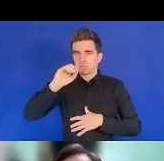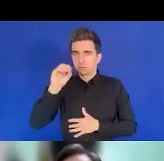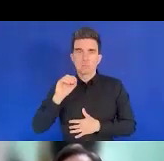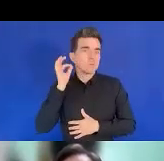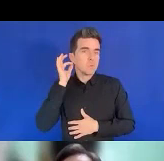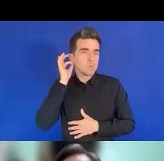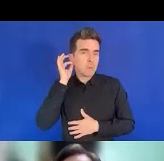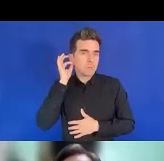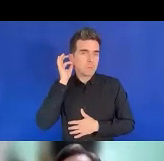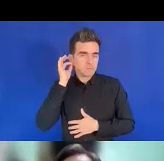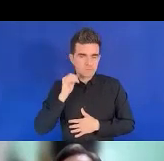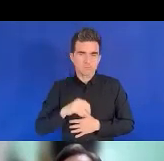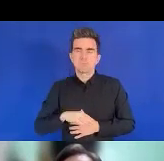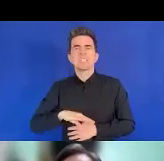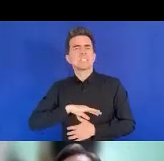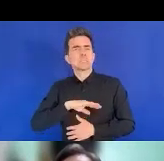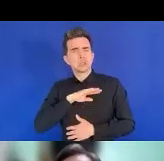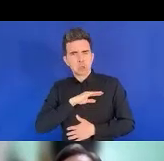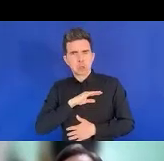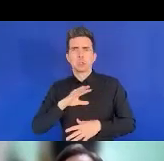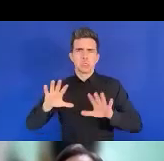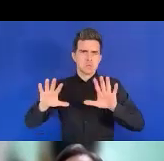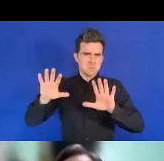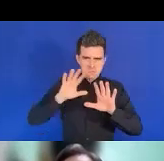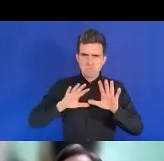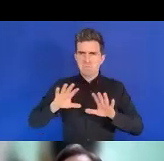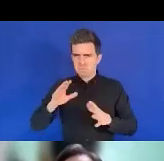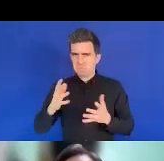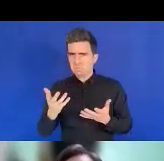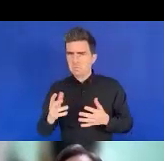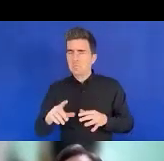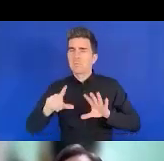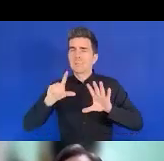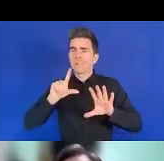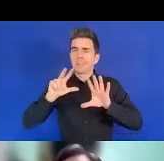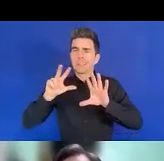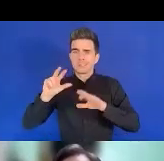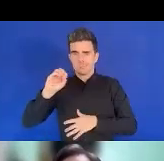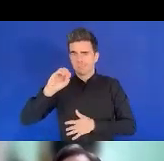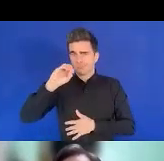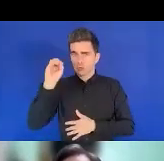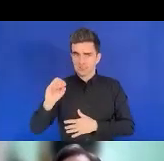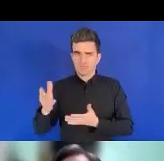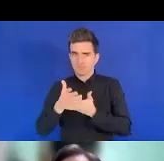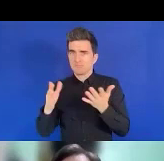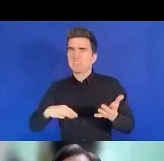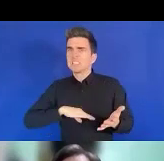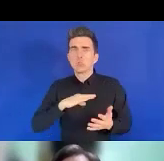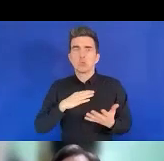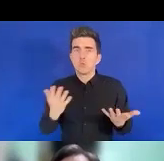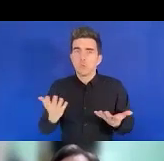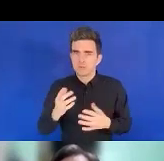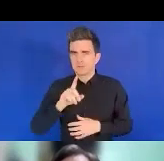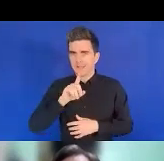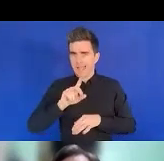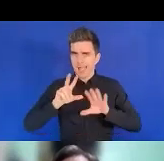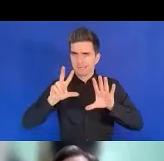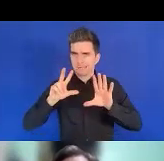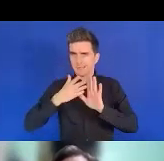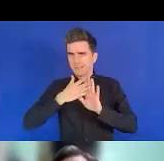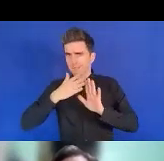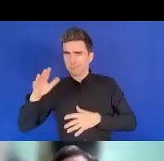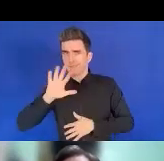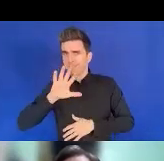sont des adultes qui sont âgés de 18 à 59 ans. Et 4